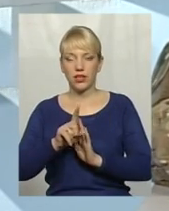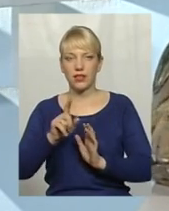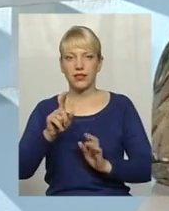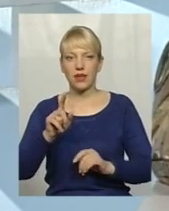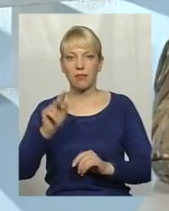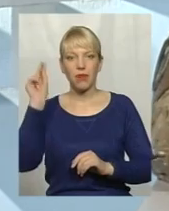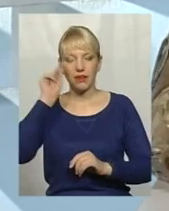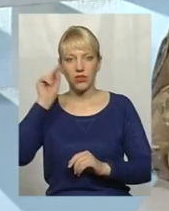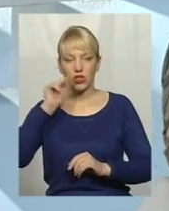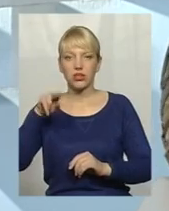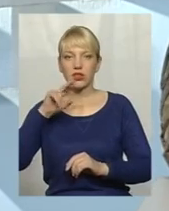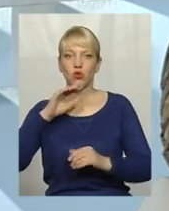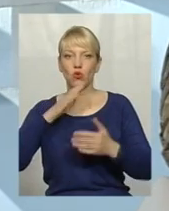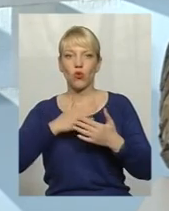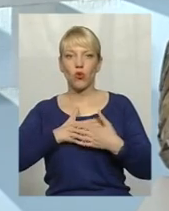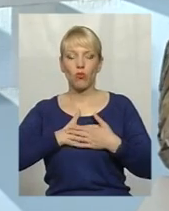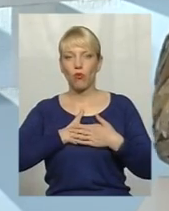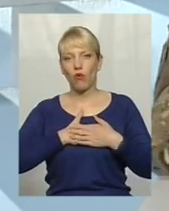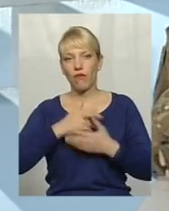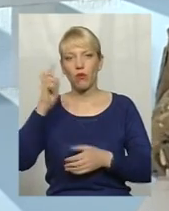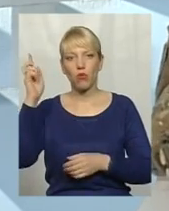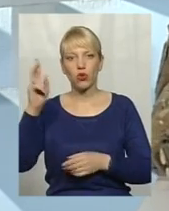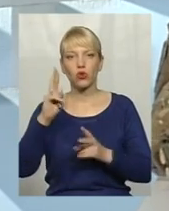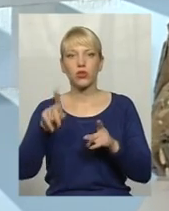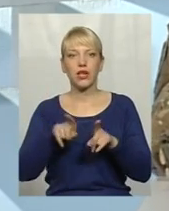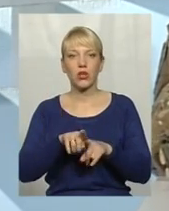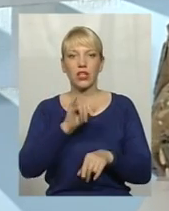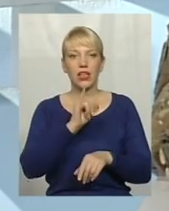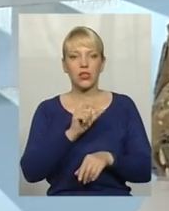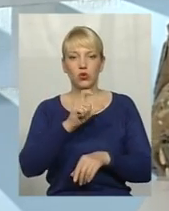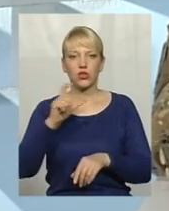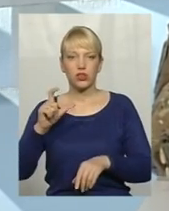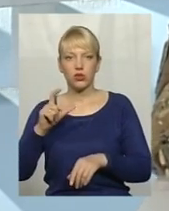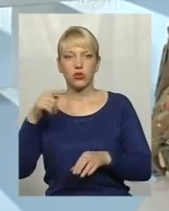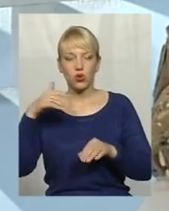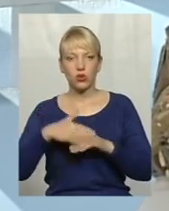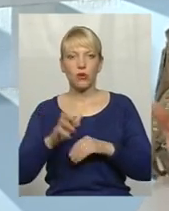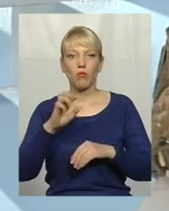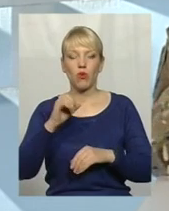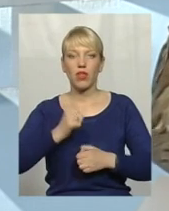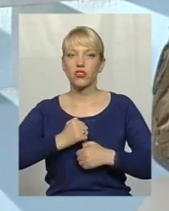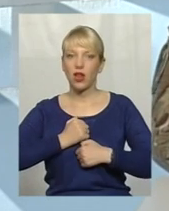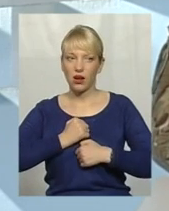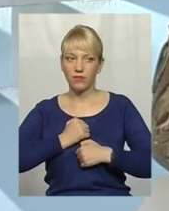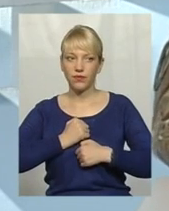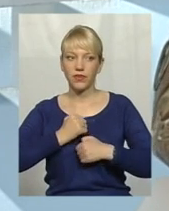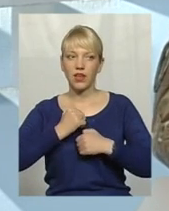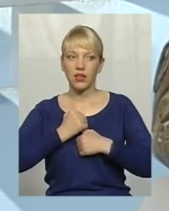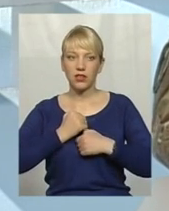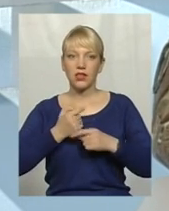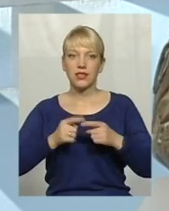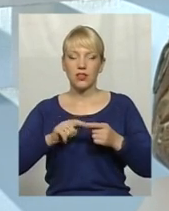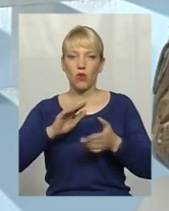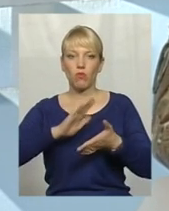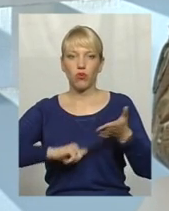любові Божої, до хто такий Ісус Христос. Розумієте? Бо, на жаль, на жаль, це упущено. Що